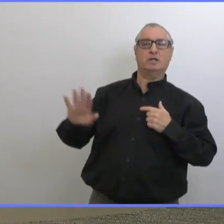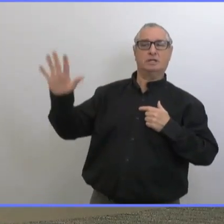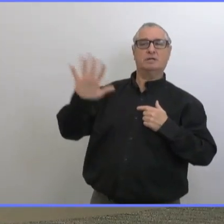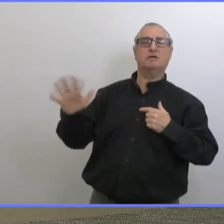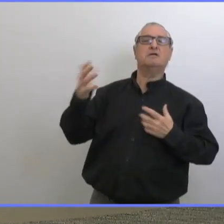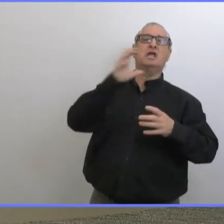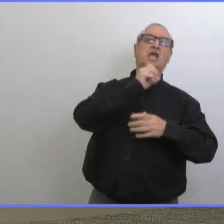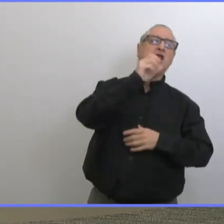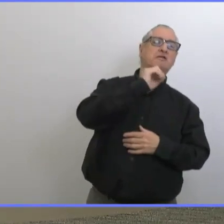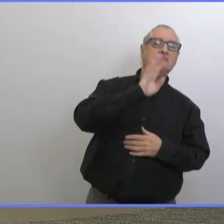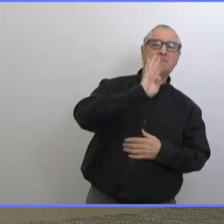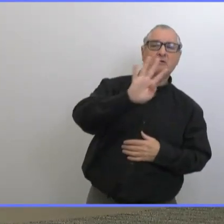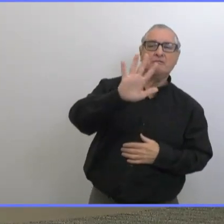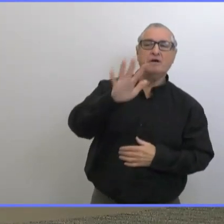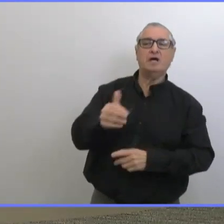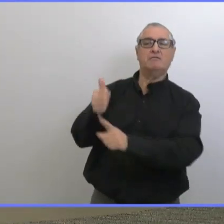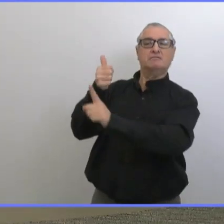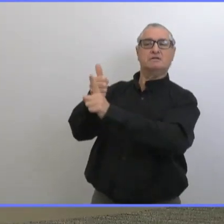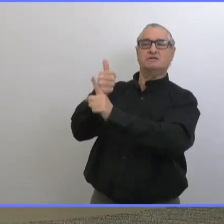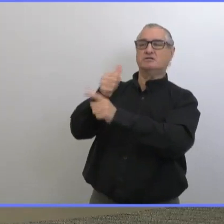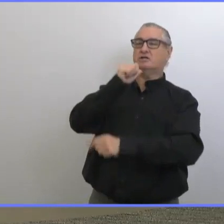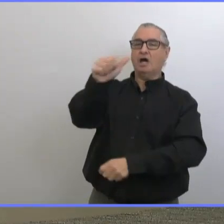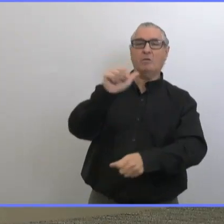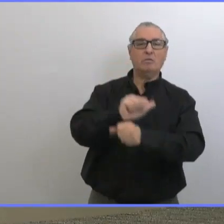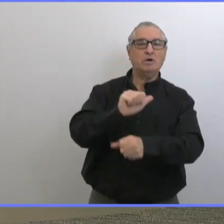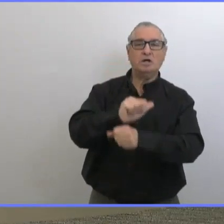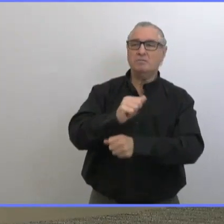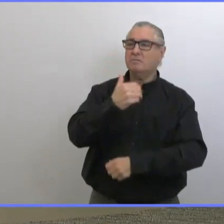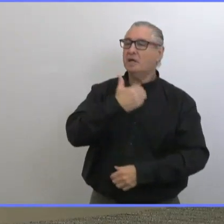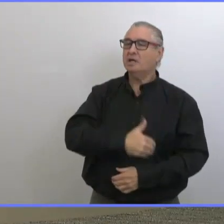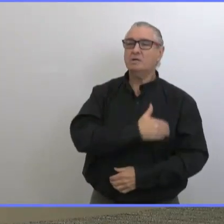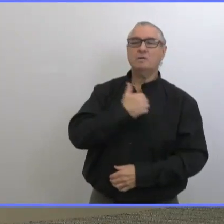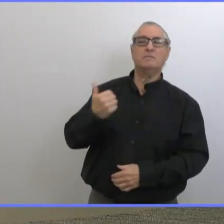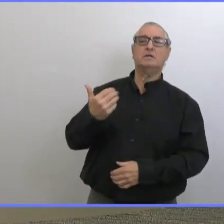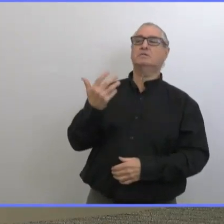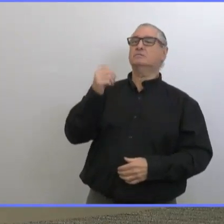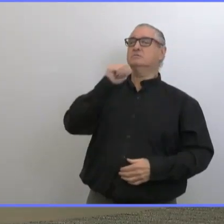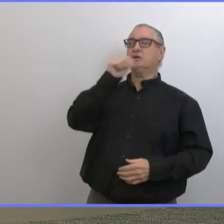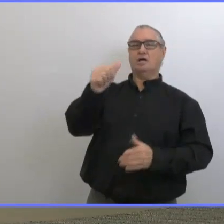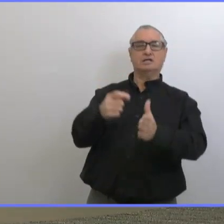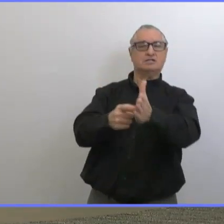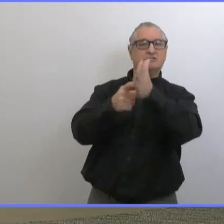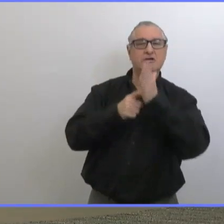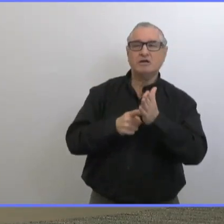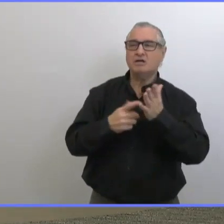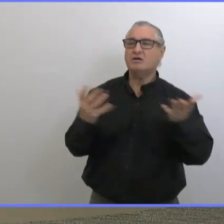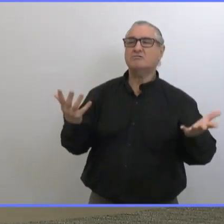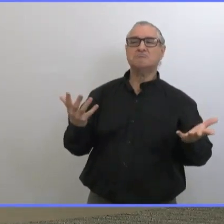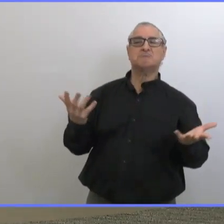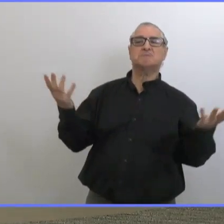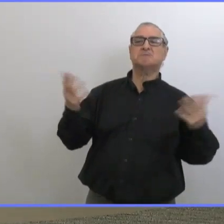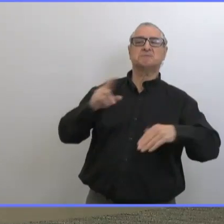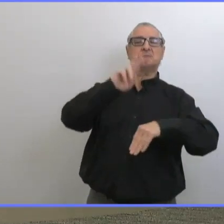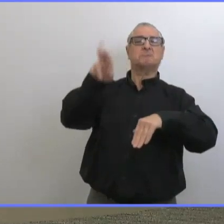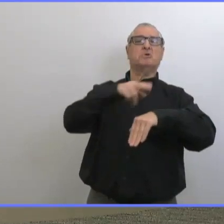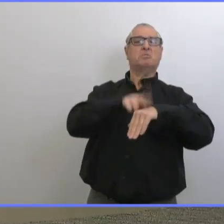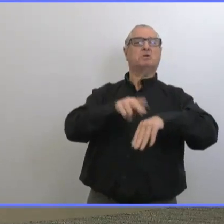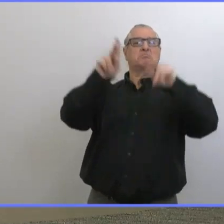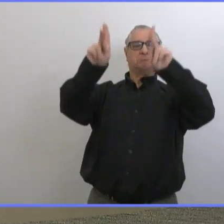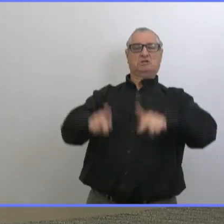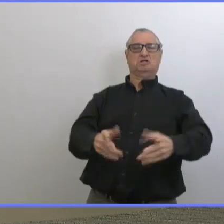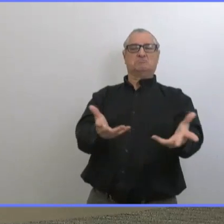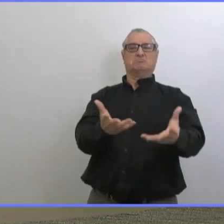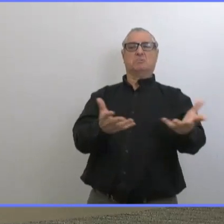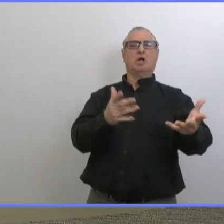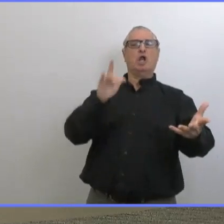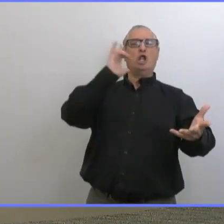des exemples ? Par exemple, quelqu'un qui habite dans la région d'Entre-les-Lacs qui a entre 45 et 55 ans qui n'est pas travailleur de santé, qui n'est pas travailleur